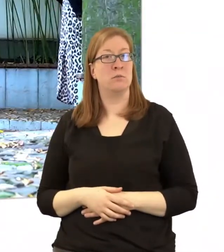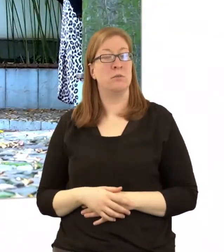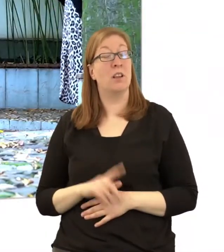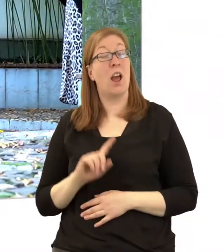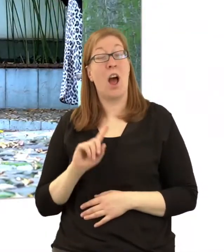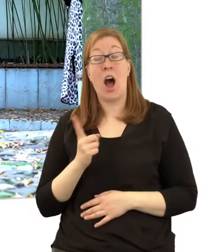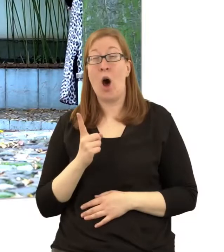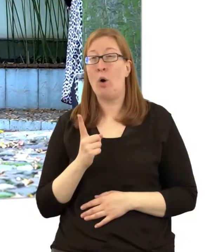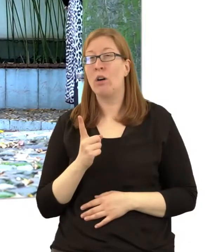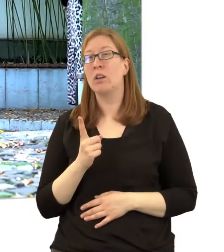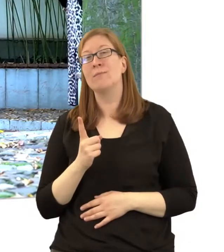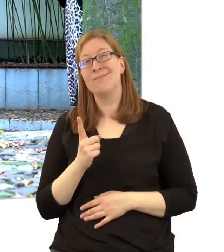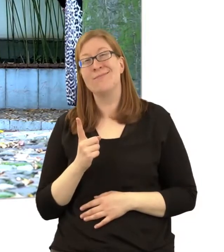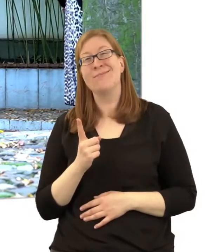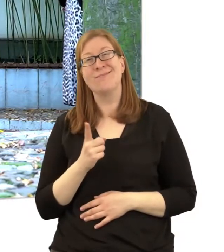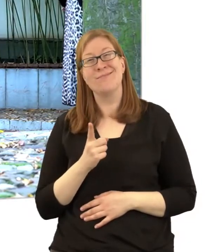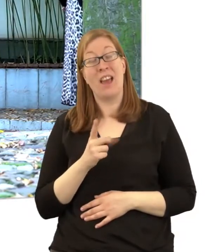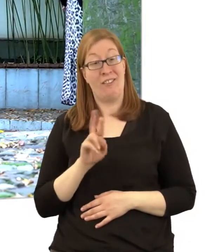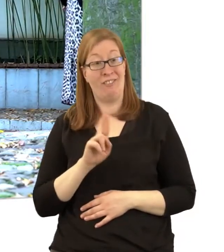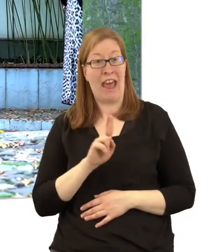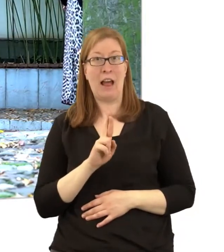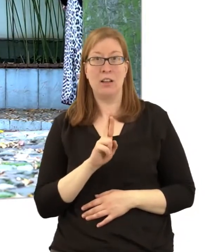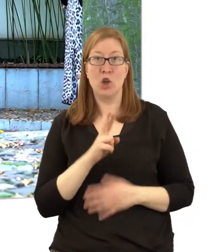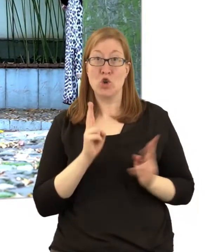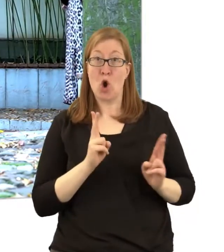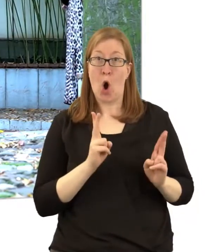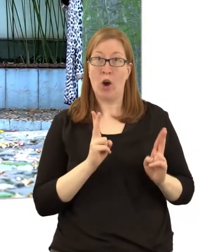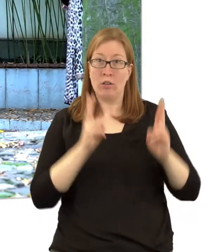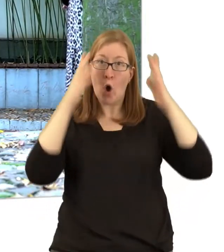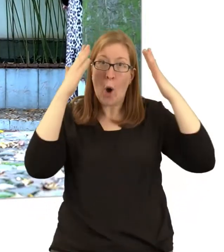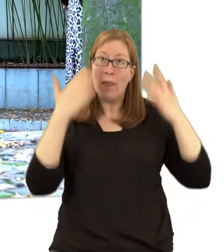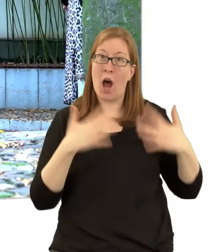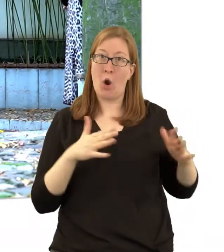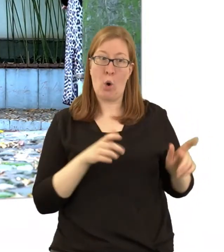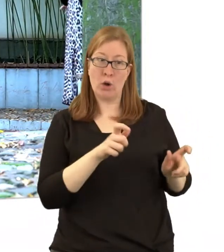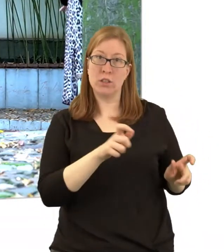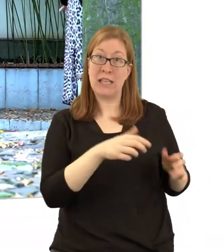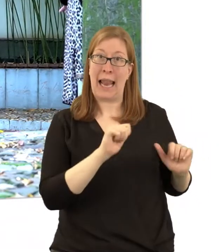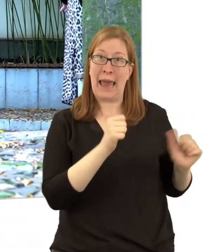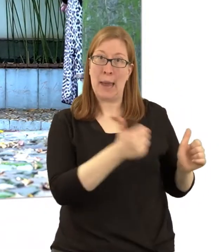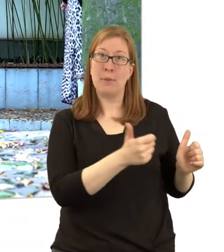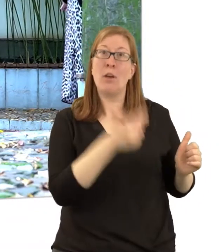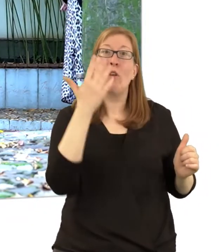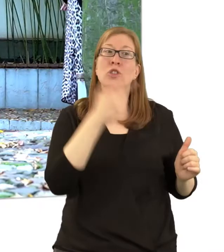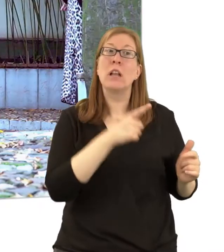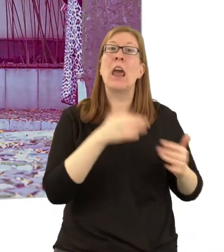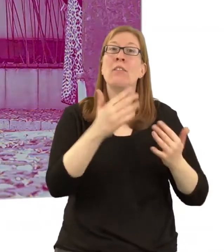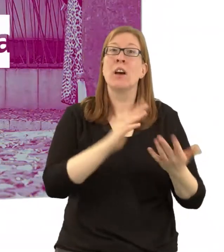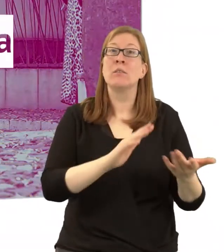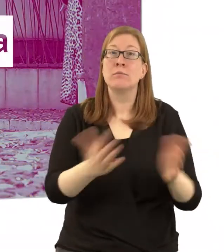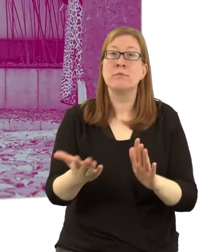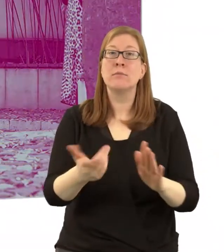Menschen, die in dieser Szene noch leben, zu wissen, es wird an sie gedacht, selbst wenn es für sie mal so weit wäre.